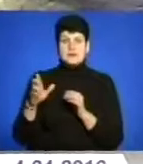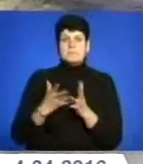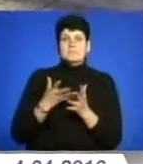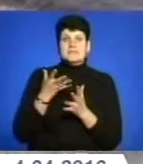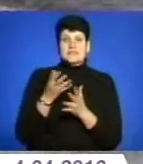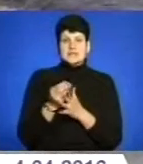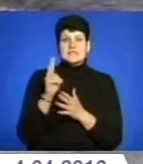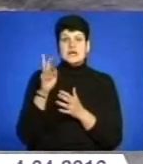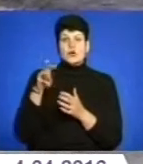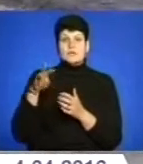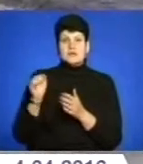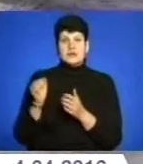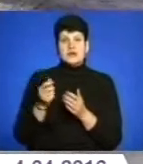за комірне мешканцям доведеться більше.